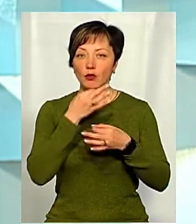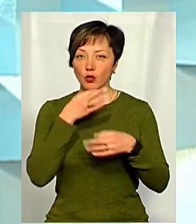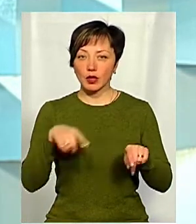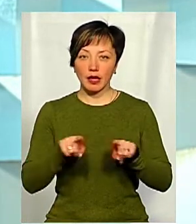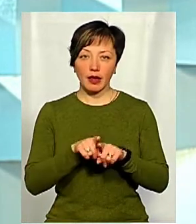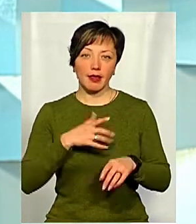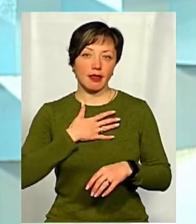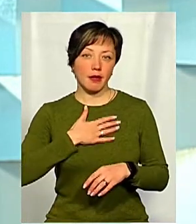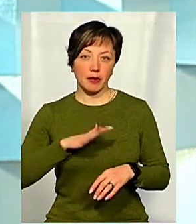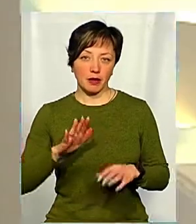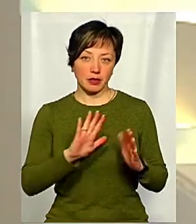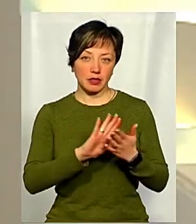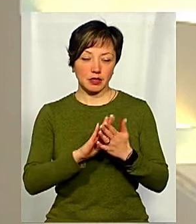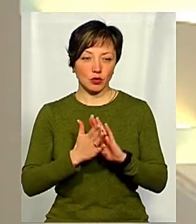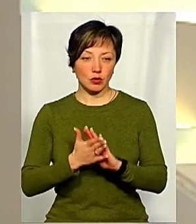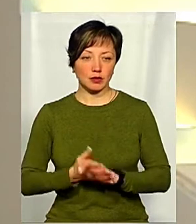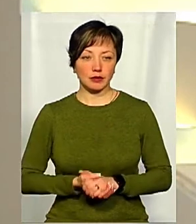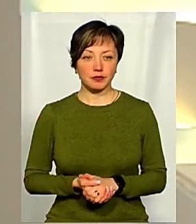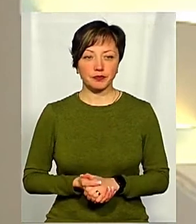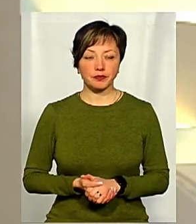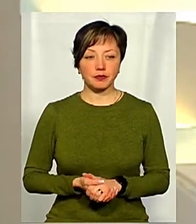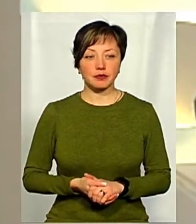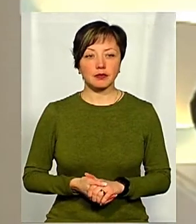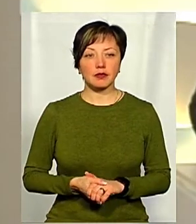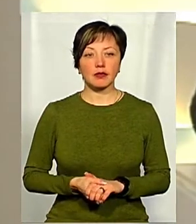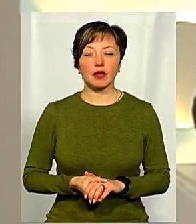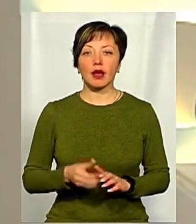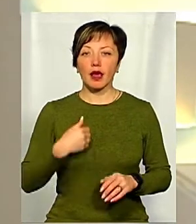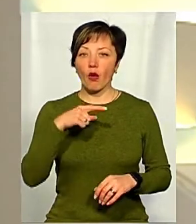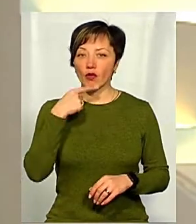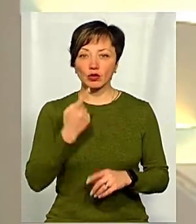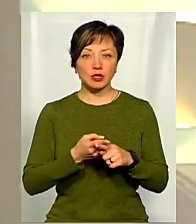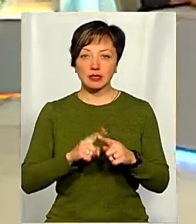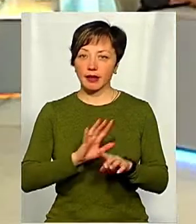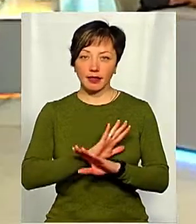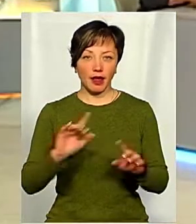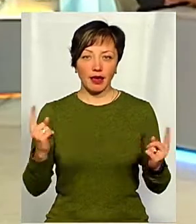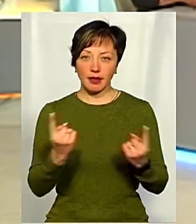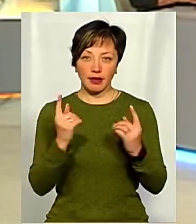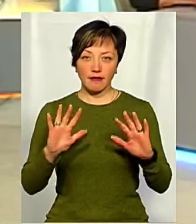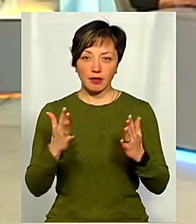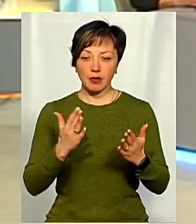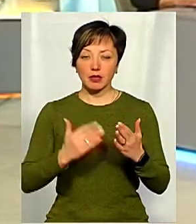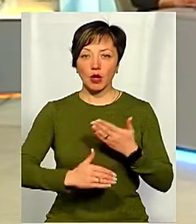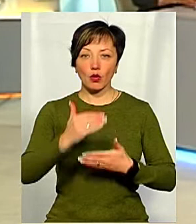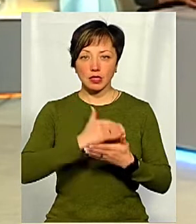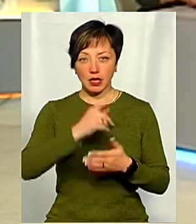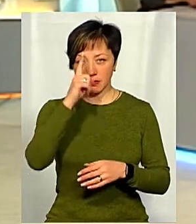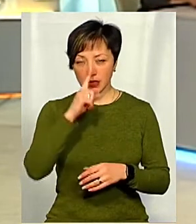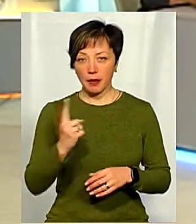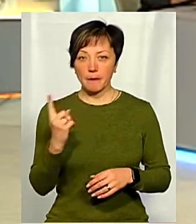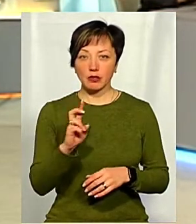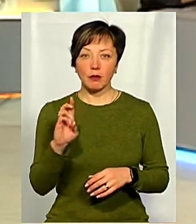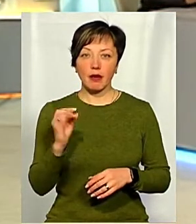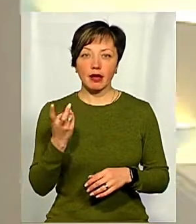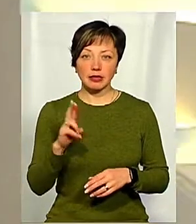-яких таких неприємних наслідків. Я говорила, що це не єдиний випадок, який стався за останній місяць. Так, 1